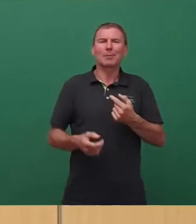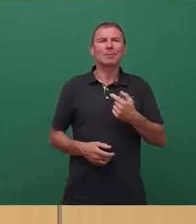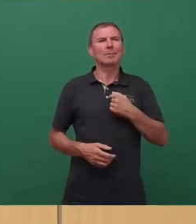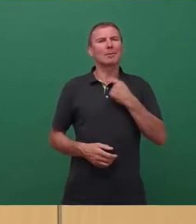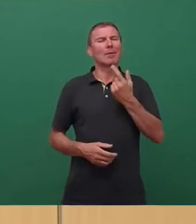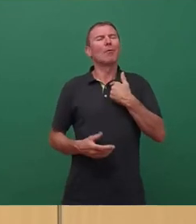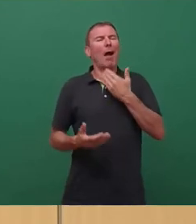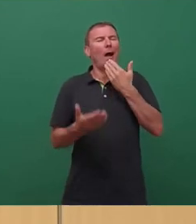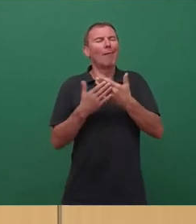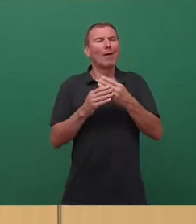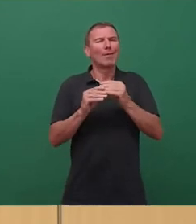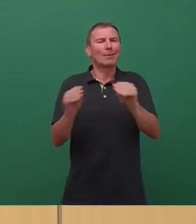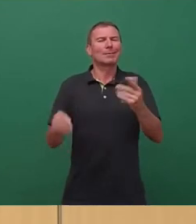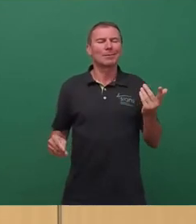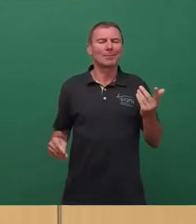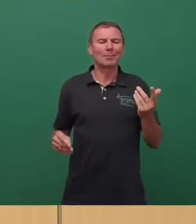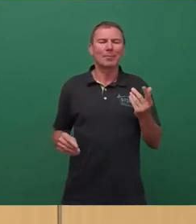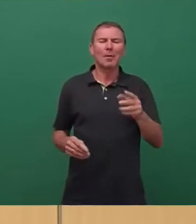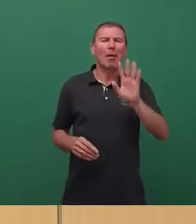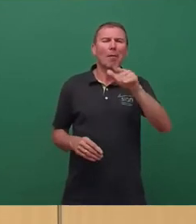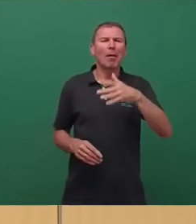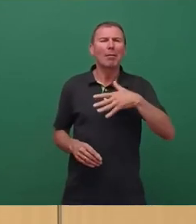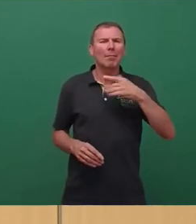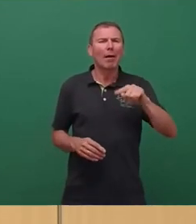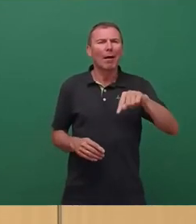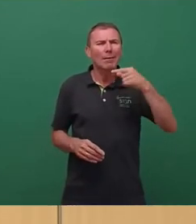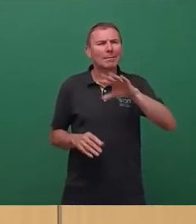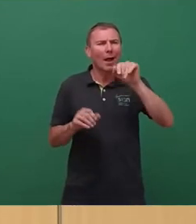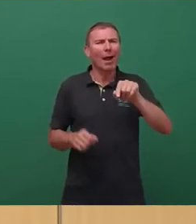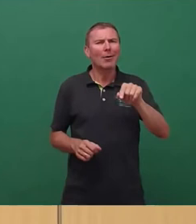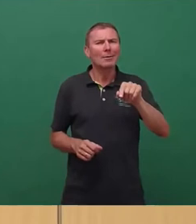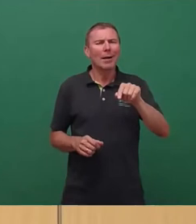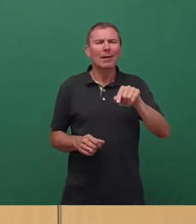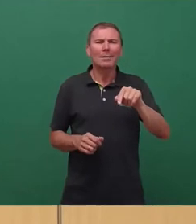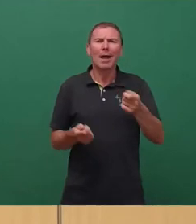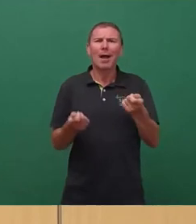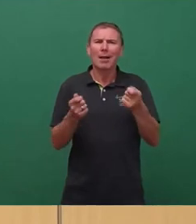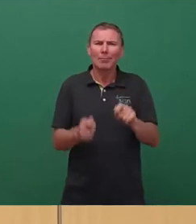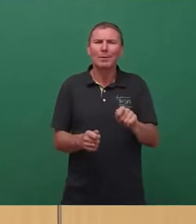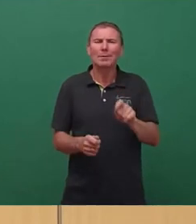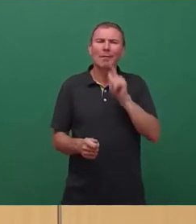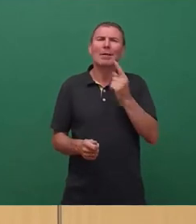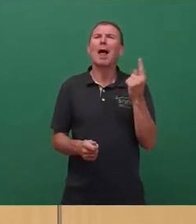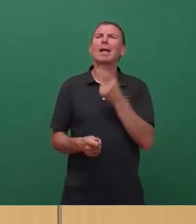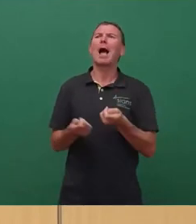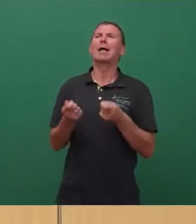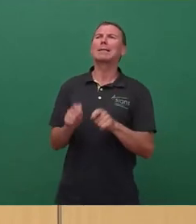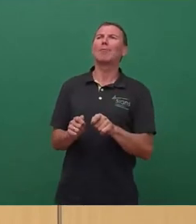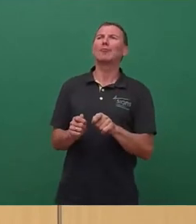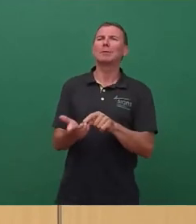hinreißen lässt, ob man nicht den nächsten Haushalt doch erst verabschiedet, wenn der Jahresabschluss vorliegt.